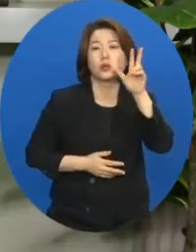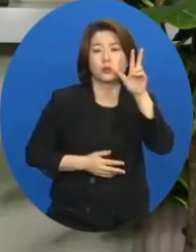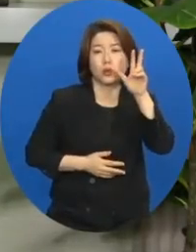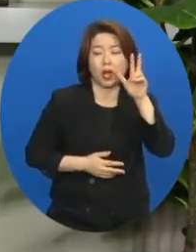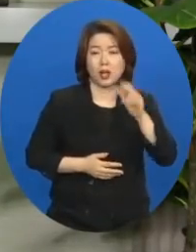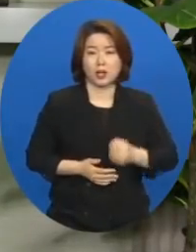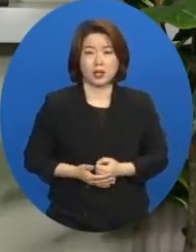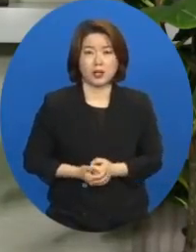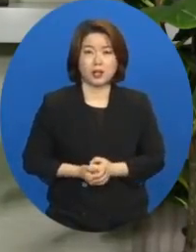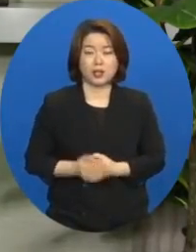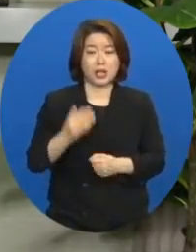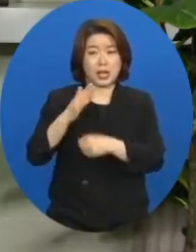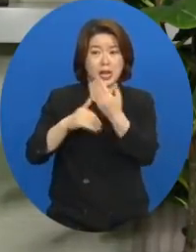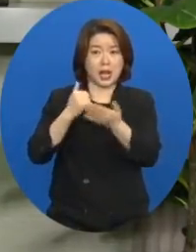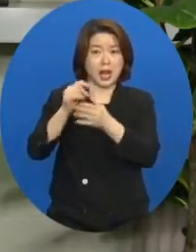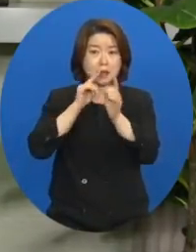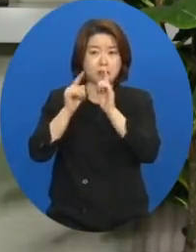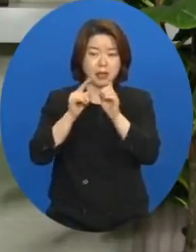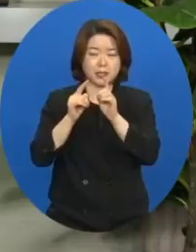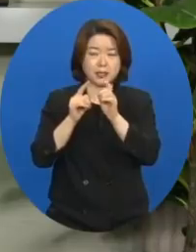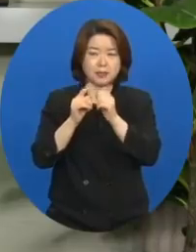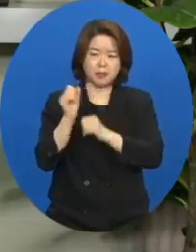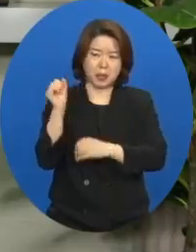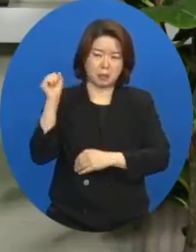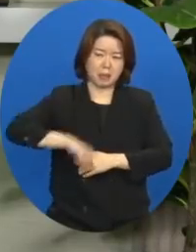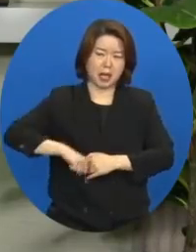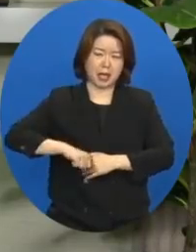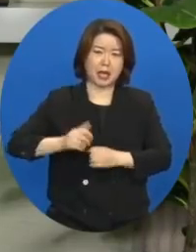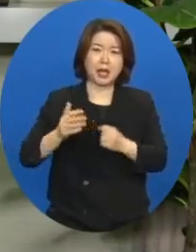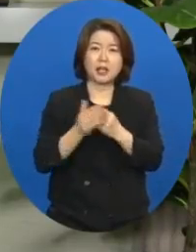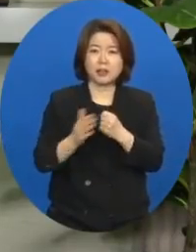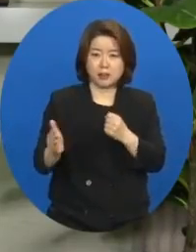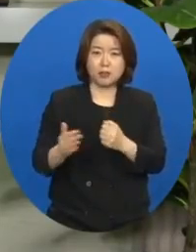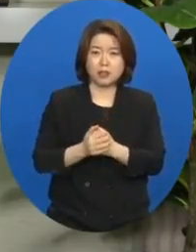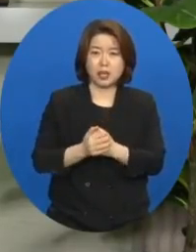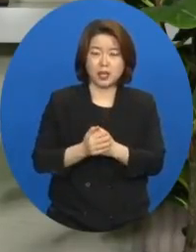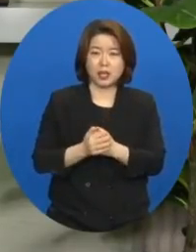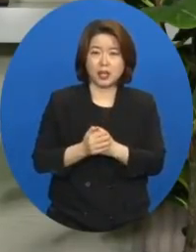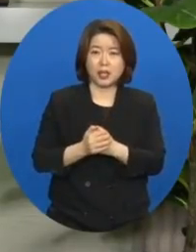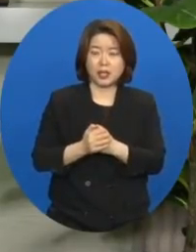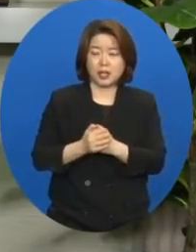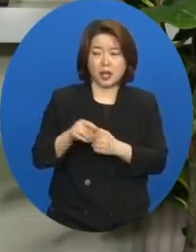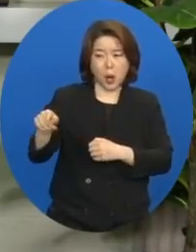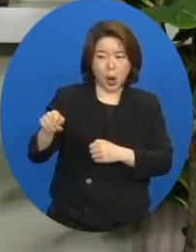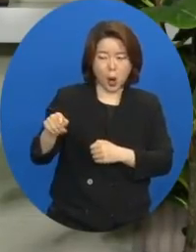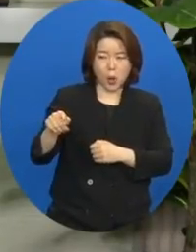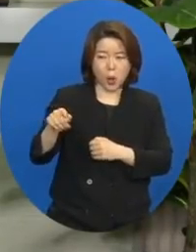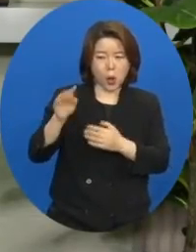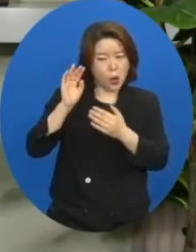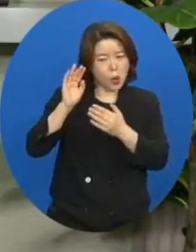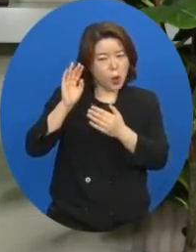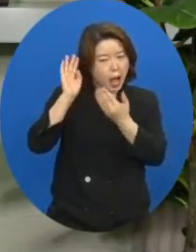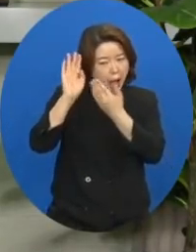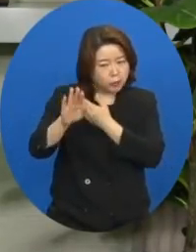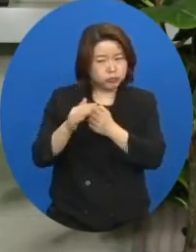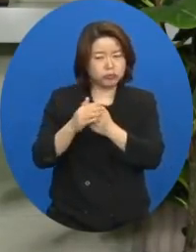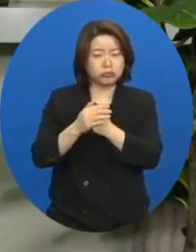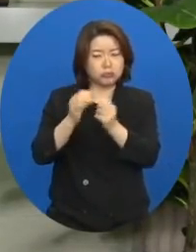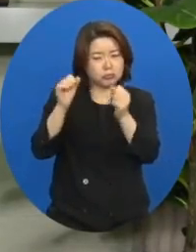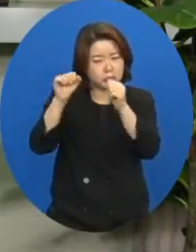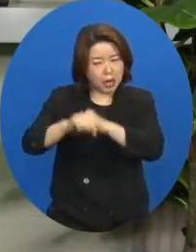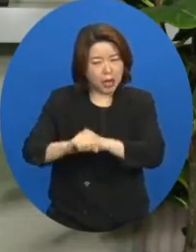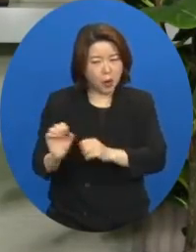하나님의 말씀에 불순종했기 때문에 그렇게 했었음을 짐작하게 되는 구절들이